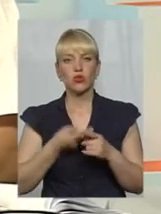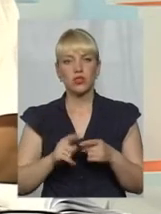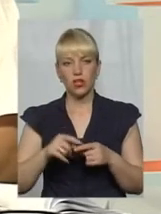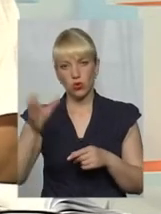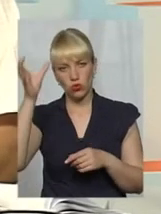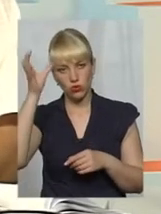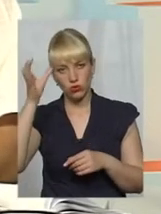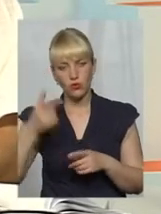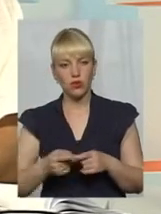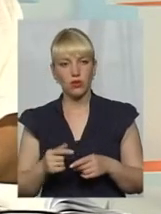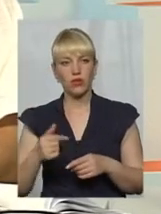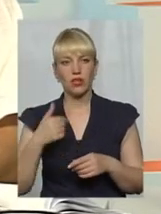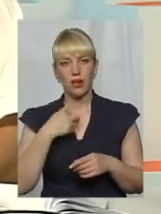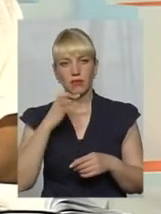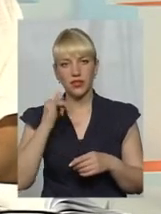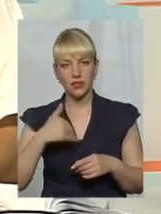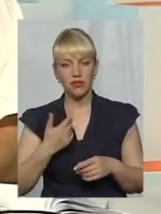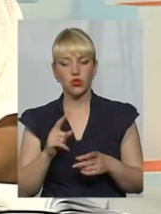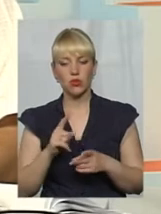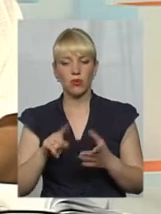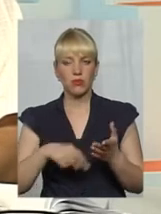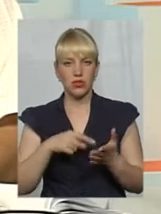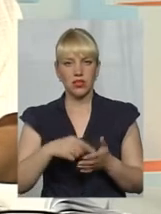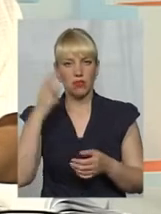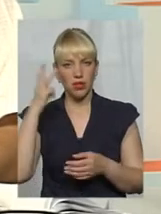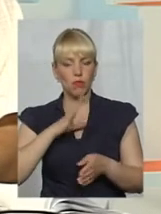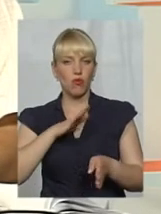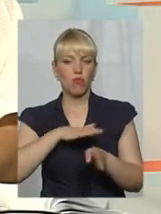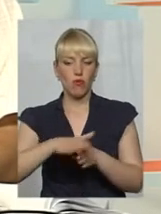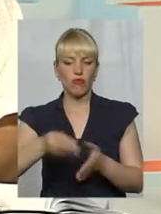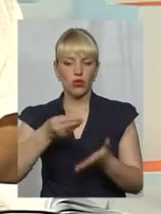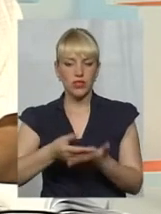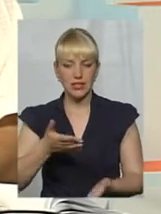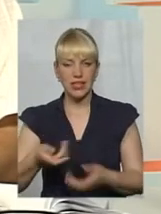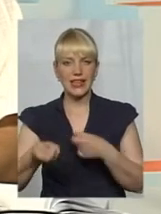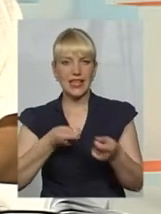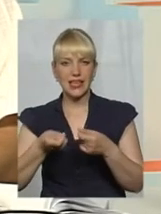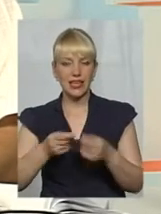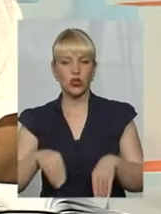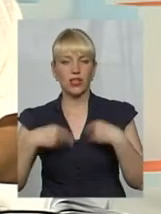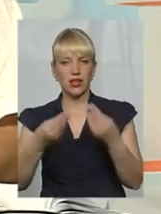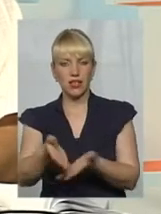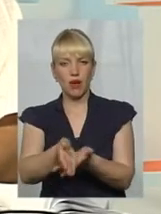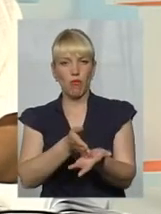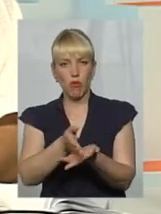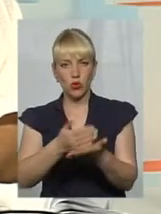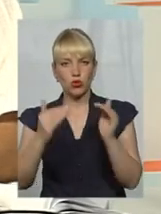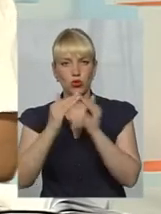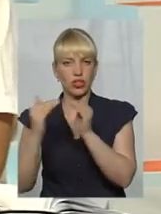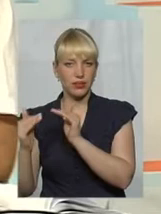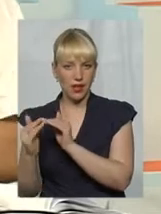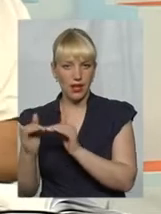хотів бачити у місті Хмельницькому повноцінний ринок надання послуг з обслуговування Жезлав. І